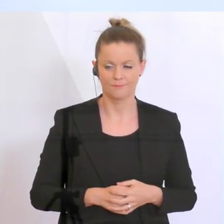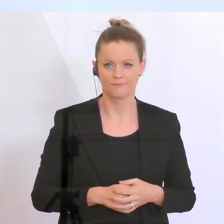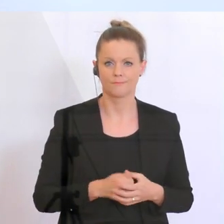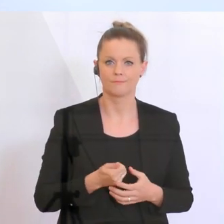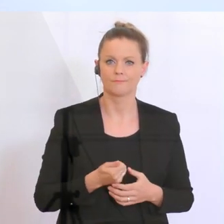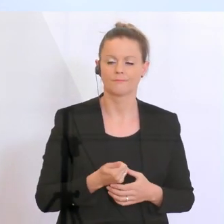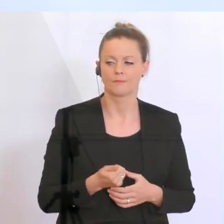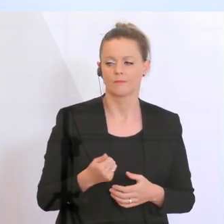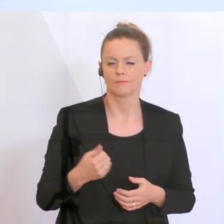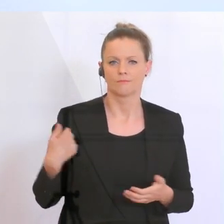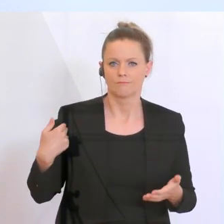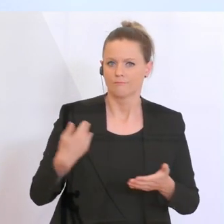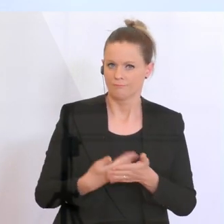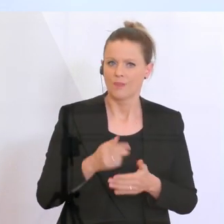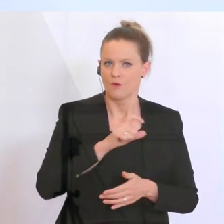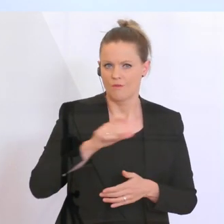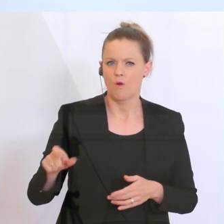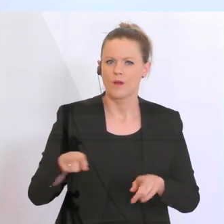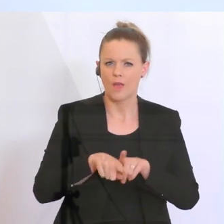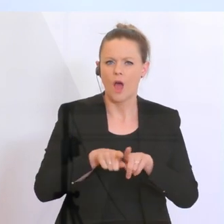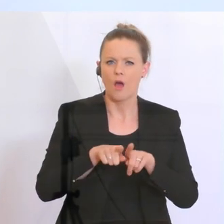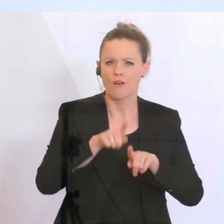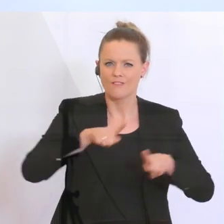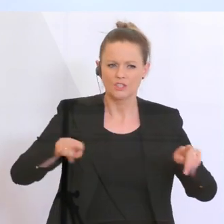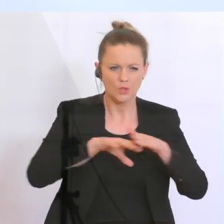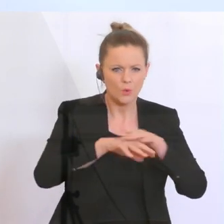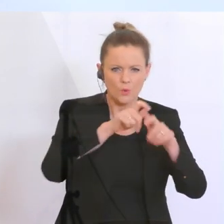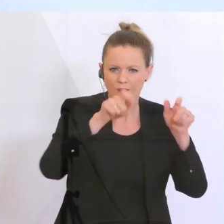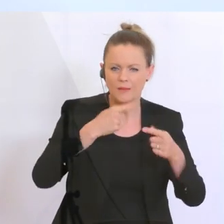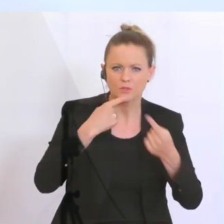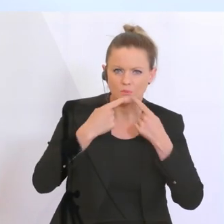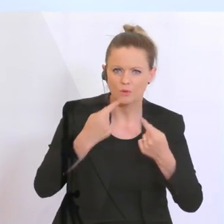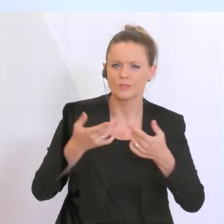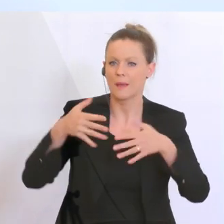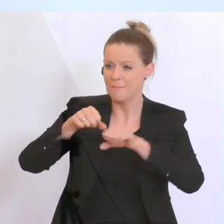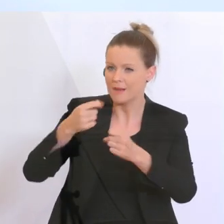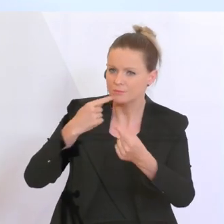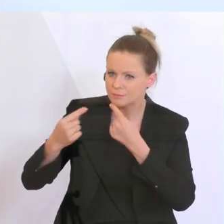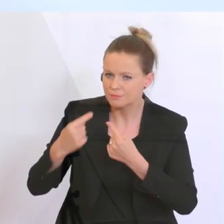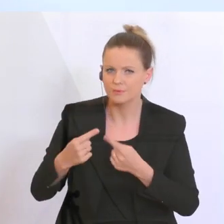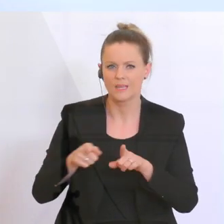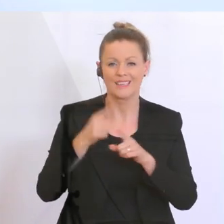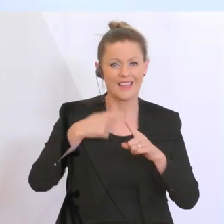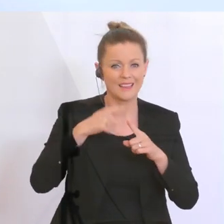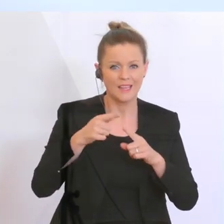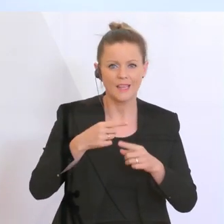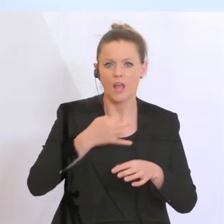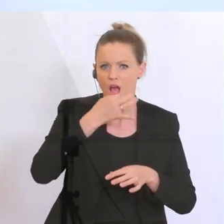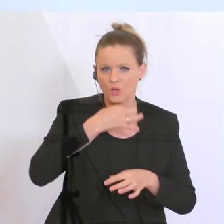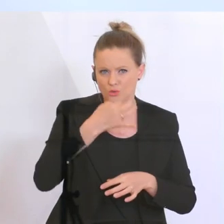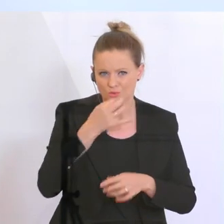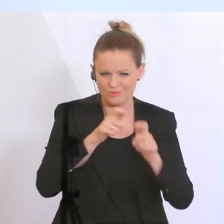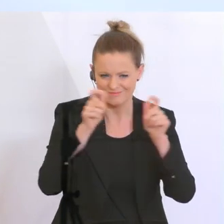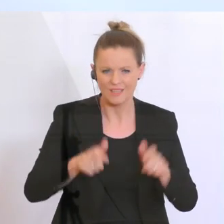Wochen mit vielen Unternehmen gesprochen und so auch mit den Banken, mit den Kreditauskunftteilen und es braucht diesen Schulterschluss,